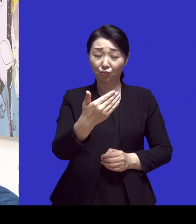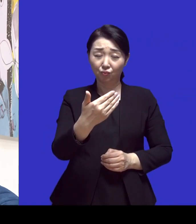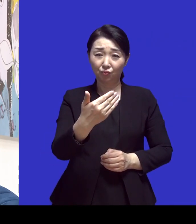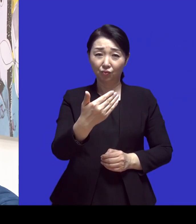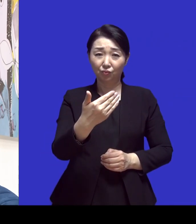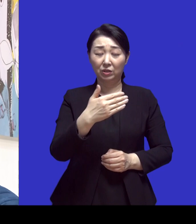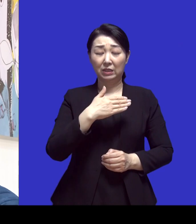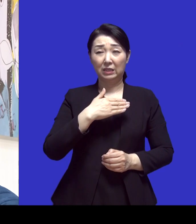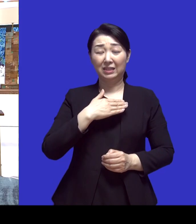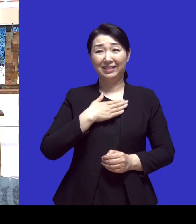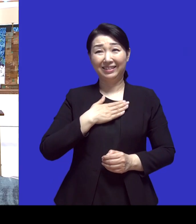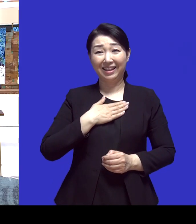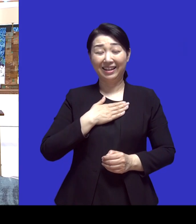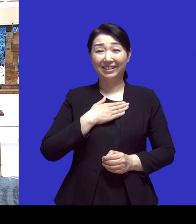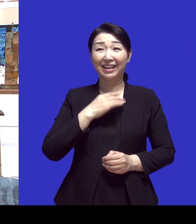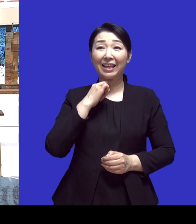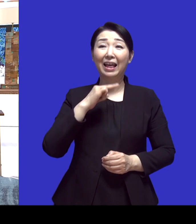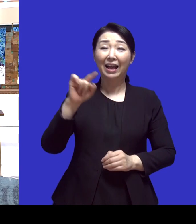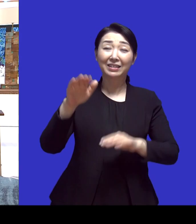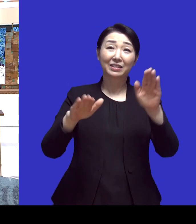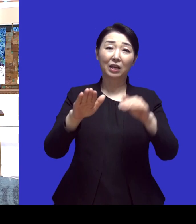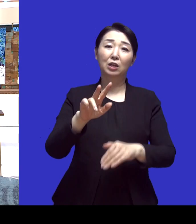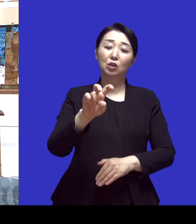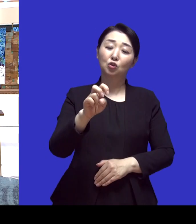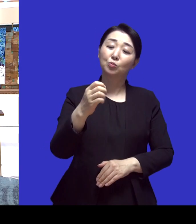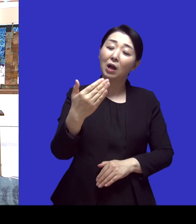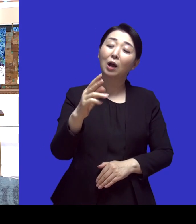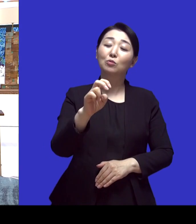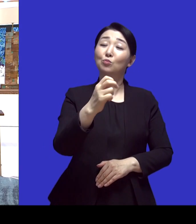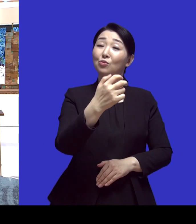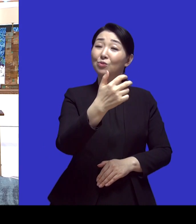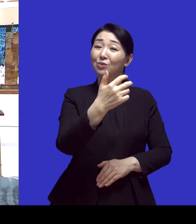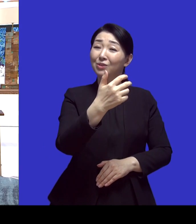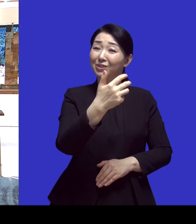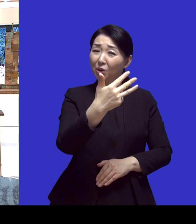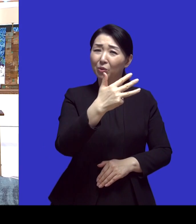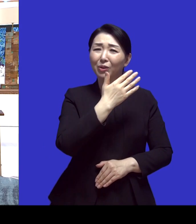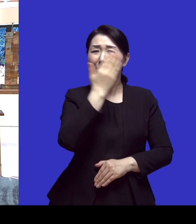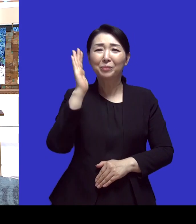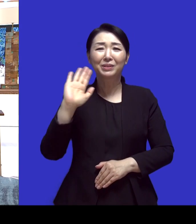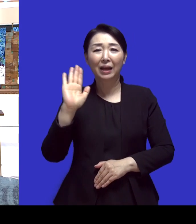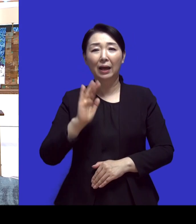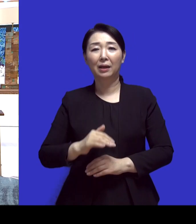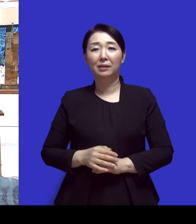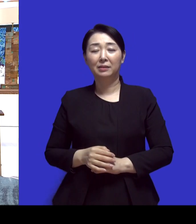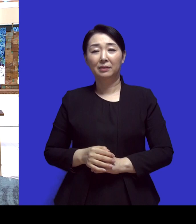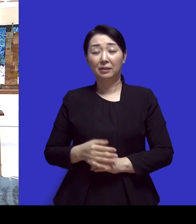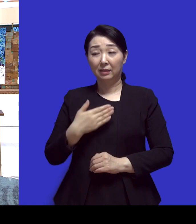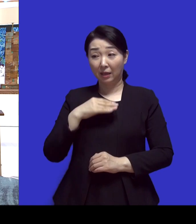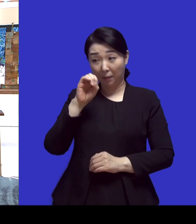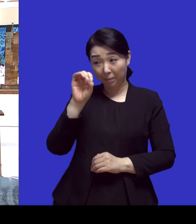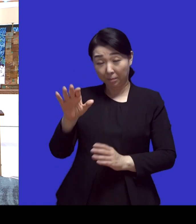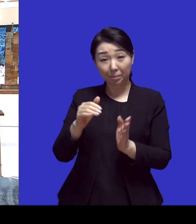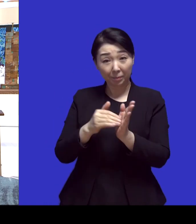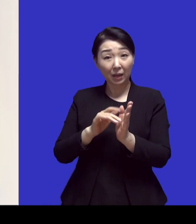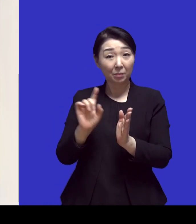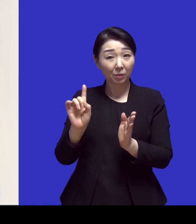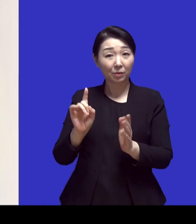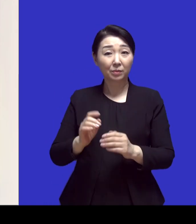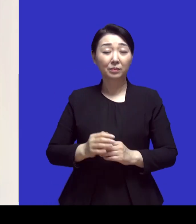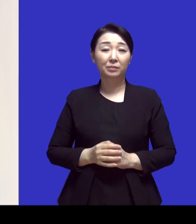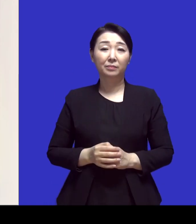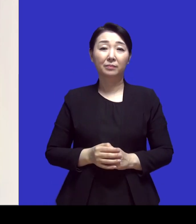저랑 한 살 차이니까 스물아홉 스물여덟이니까 아주 젊은 나이는 아니고 제가 그랬죠 사실은 뭐